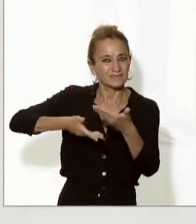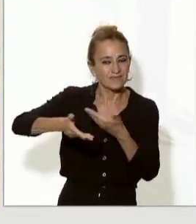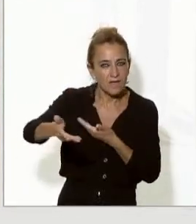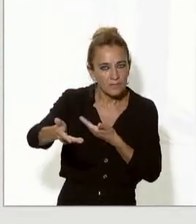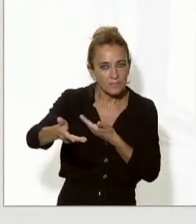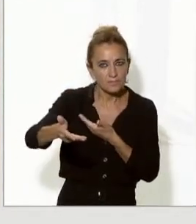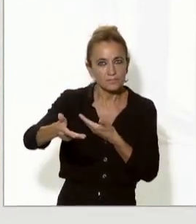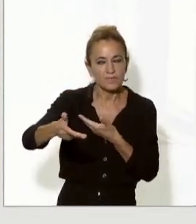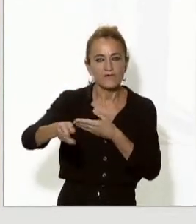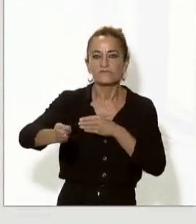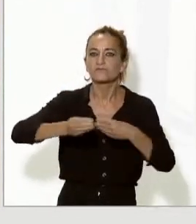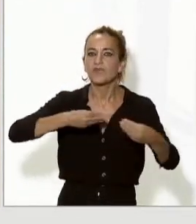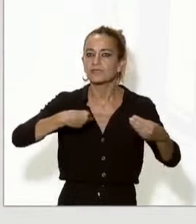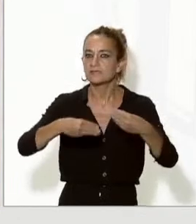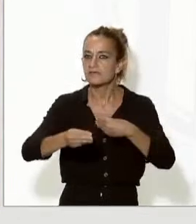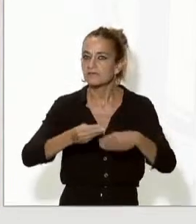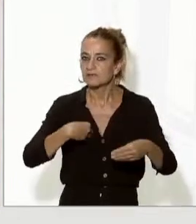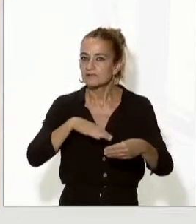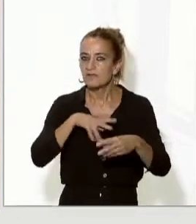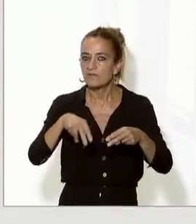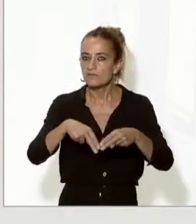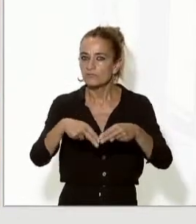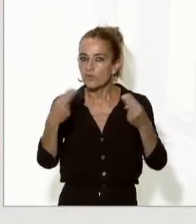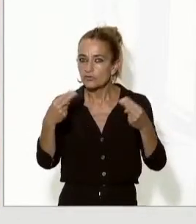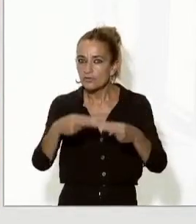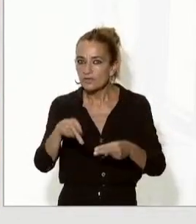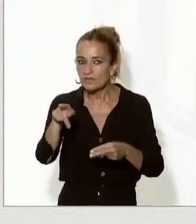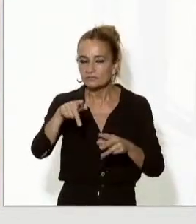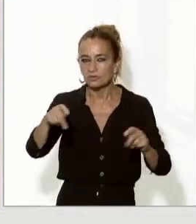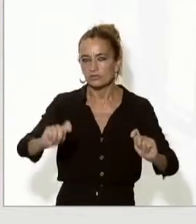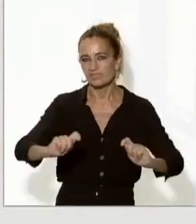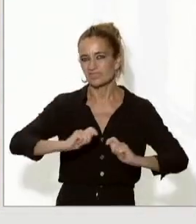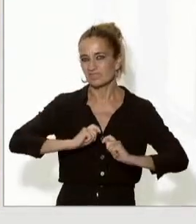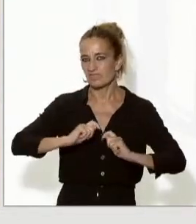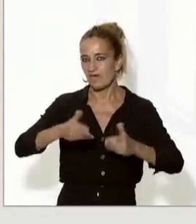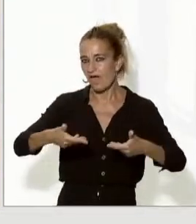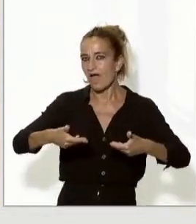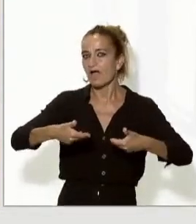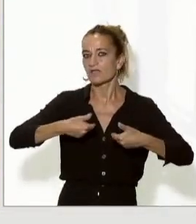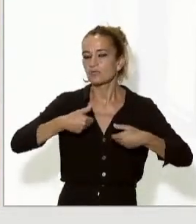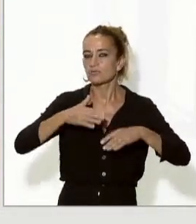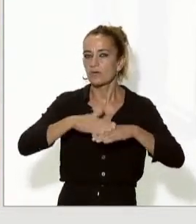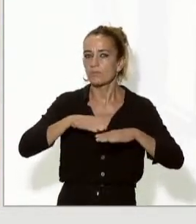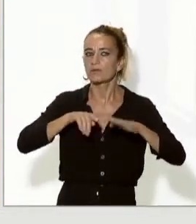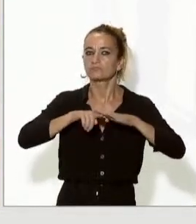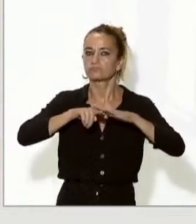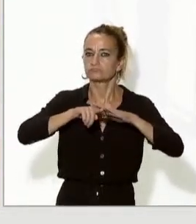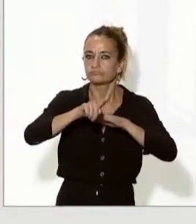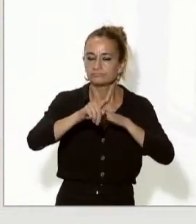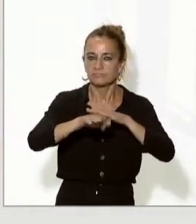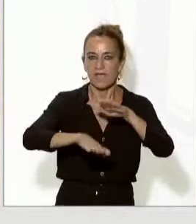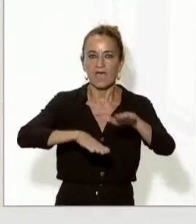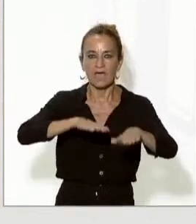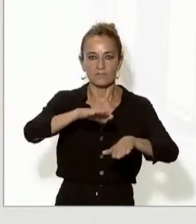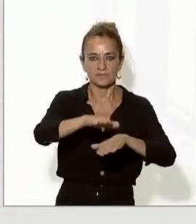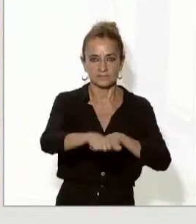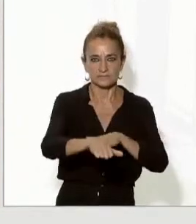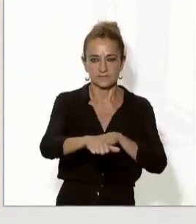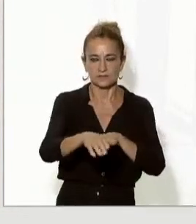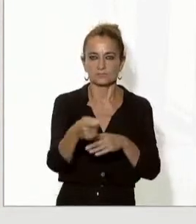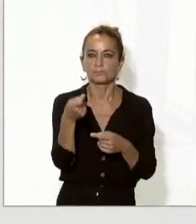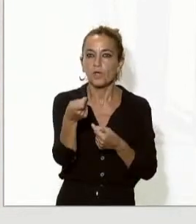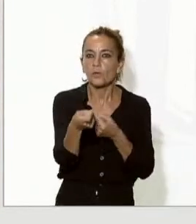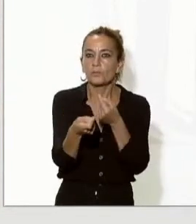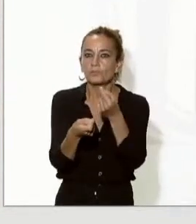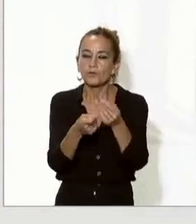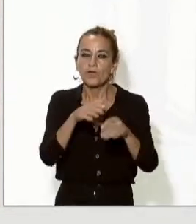flexibilitat de la frontera en aquest sentit ens ajudarà a avançar. Són passos que ens ensenyen que a través